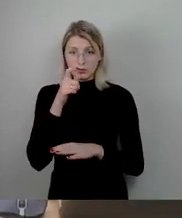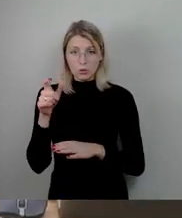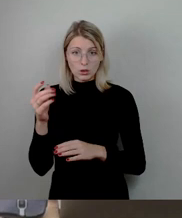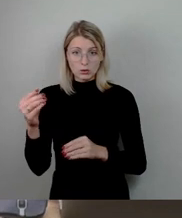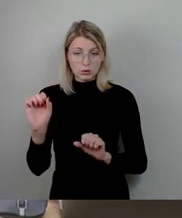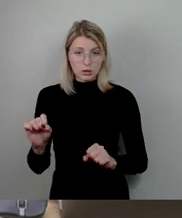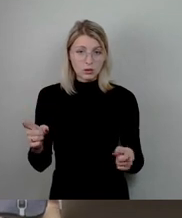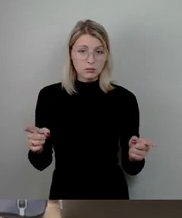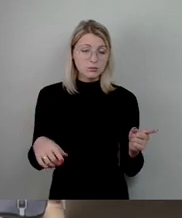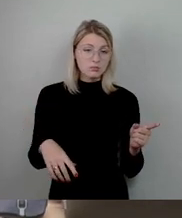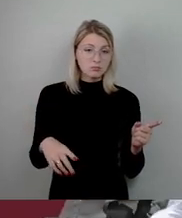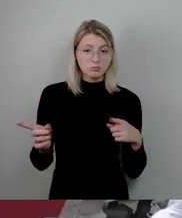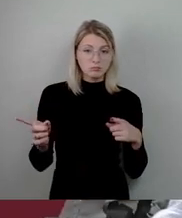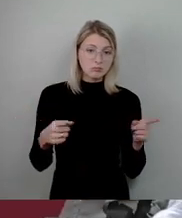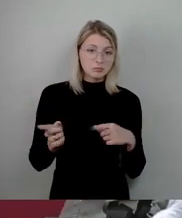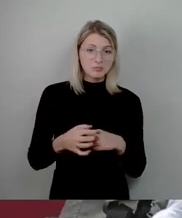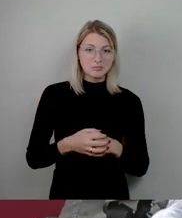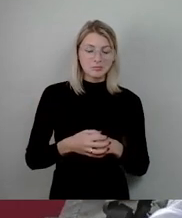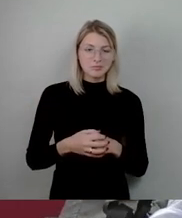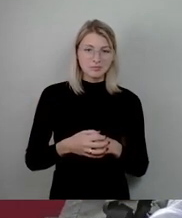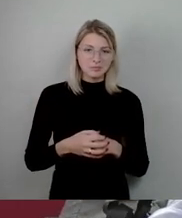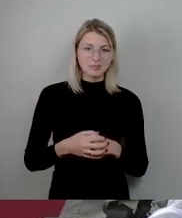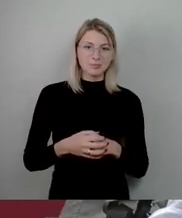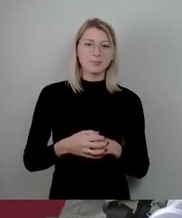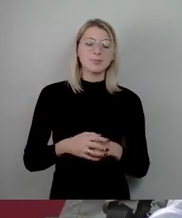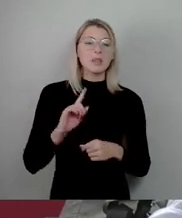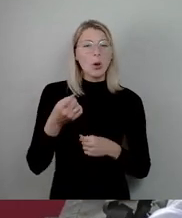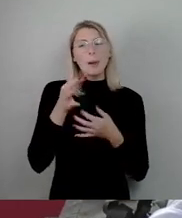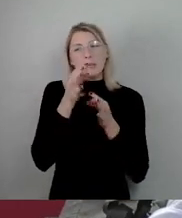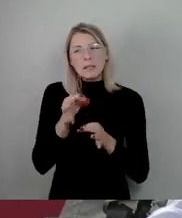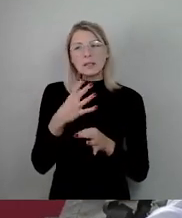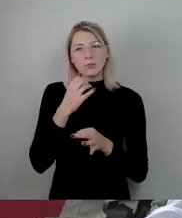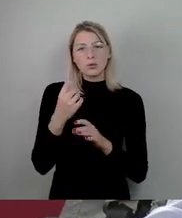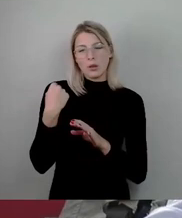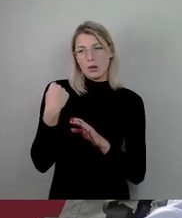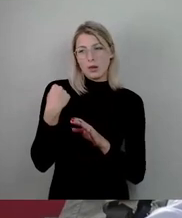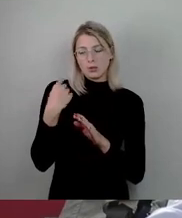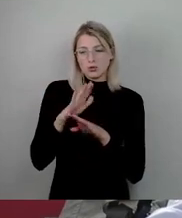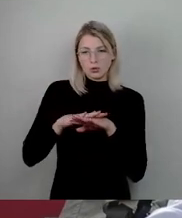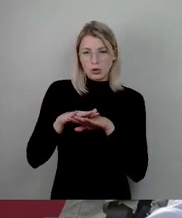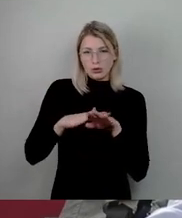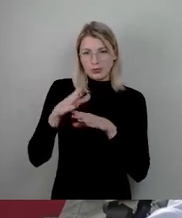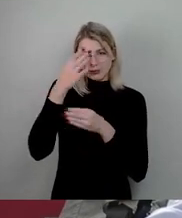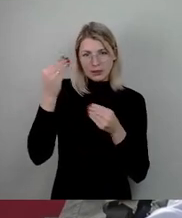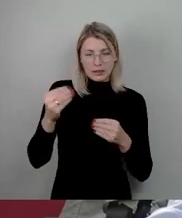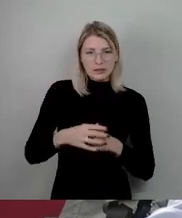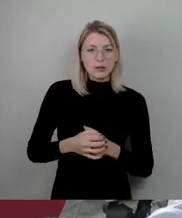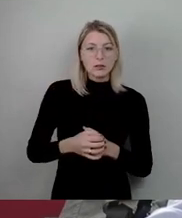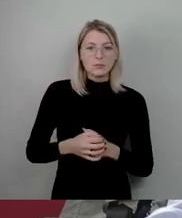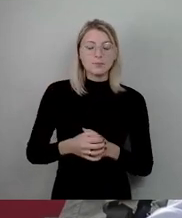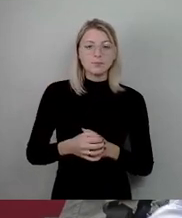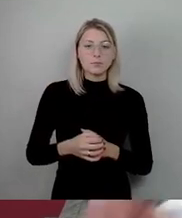Sondern nochmal eine Präzisierung, ich hatte das vorhin, ich bitte das zu entschuldigen, am Rednerpult vergessen, wie wir